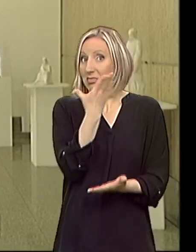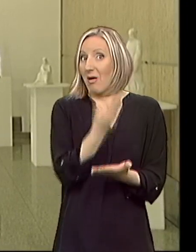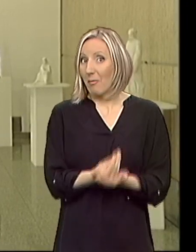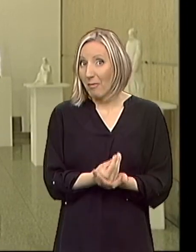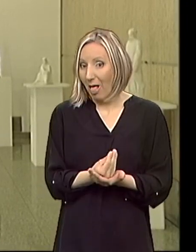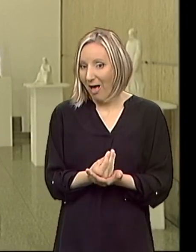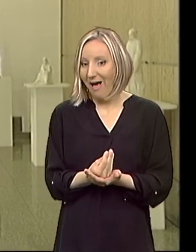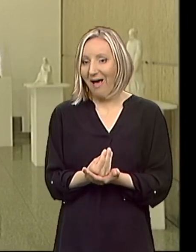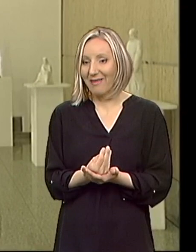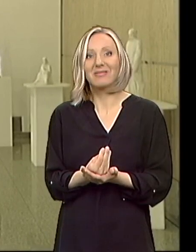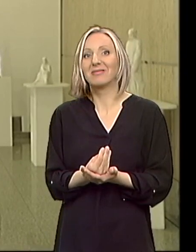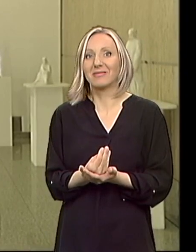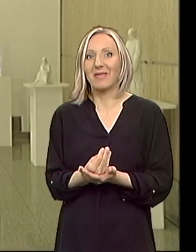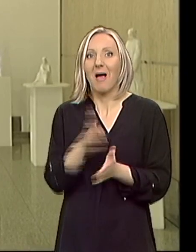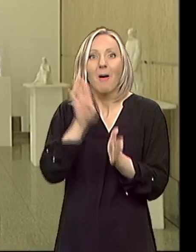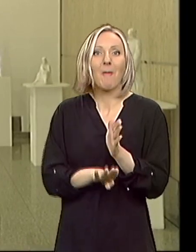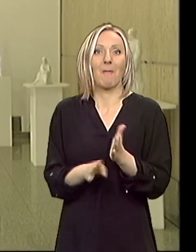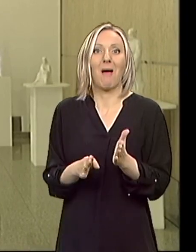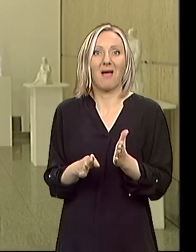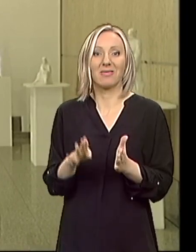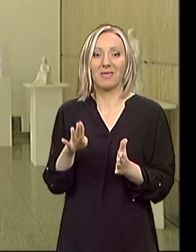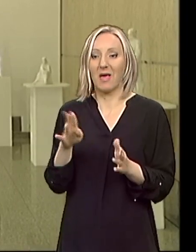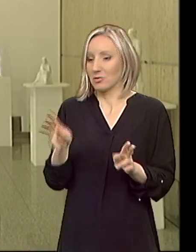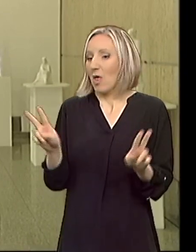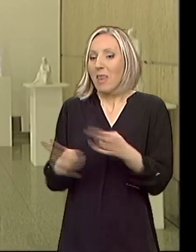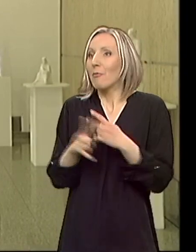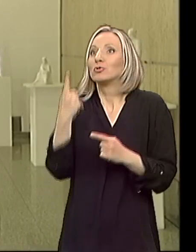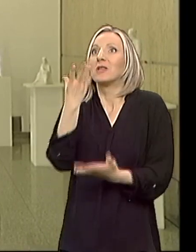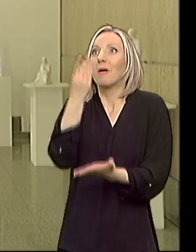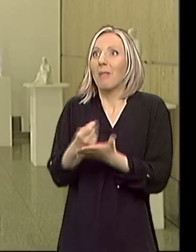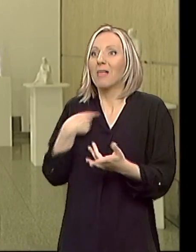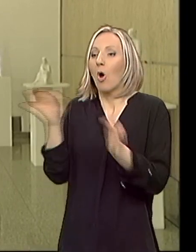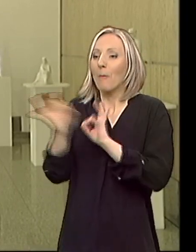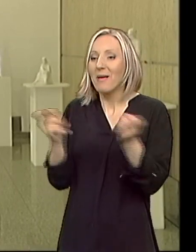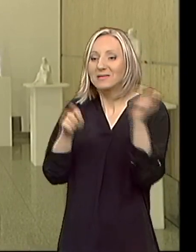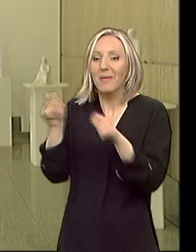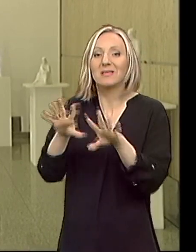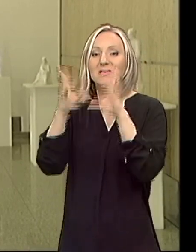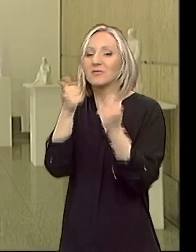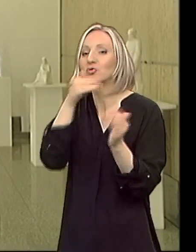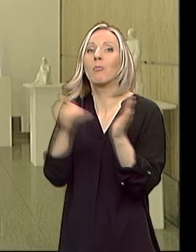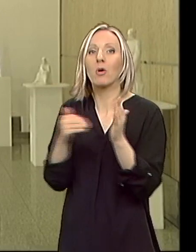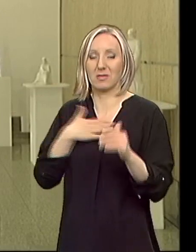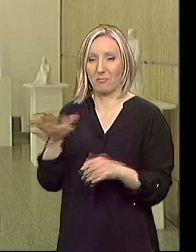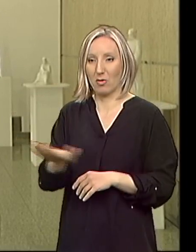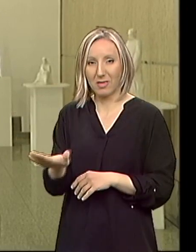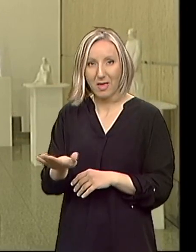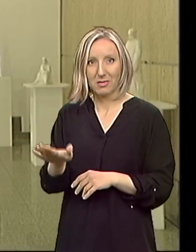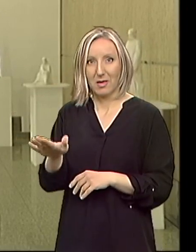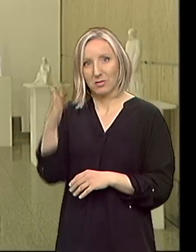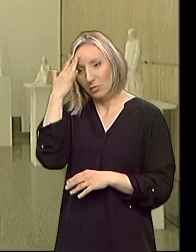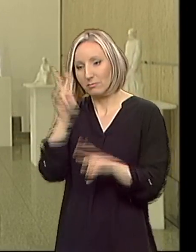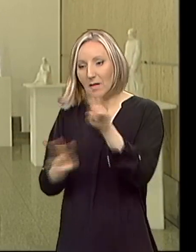uskraćuju porodici i samim tim je nemoguća misija obezbediti sve ono što je potrebno svom detetu, što je neophodno za